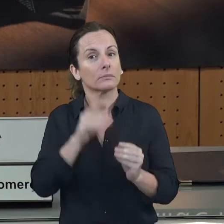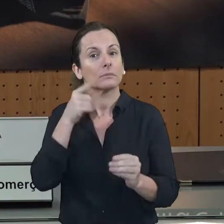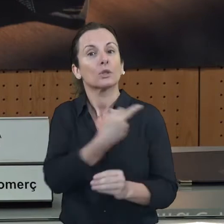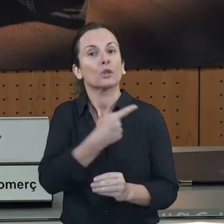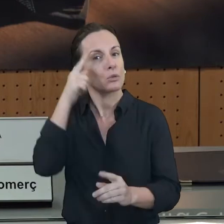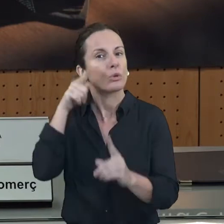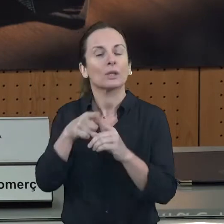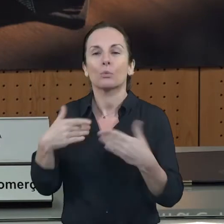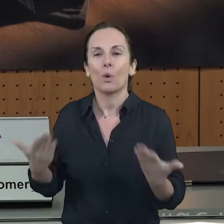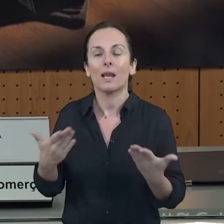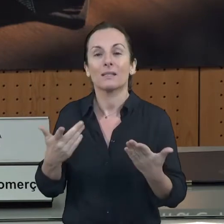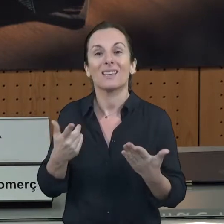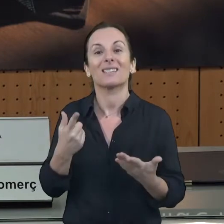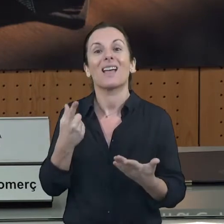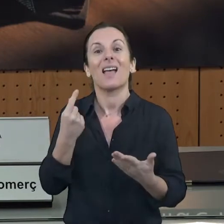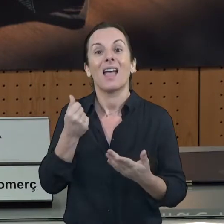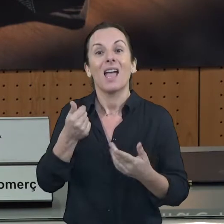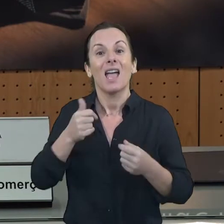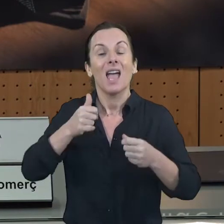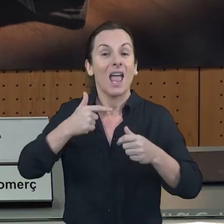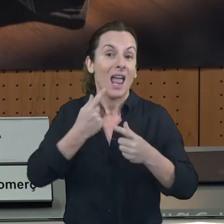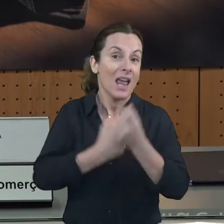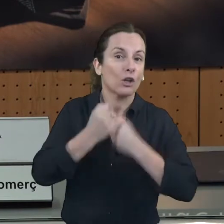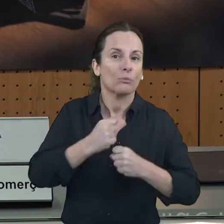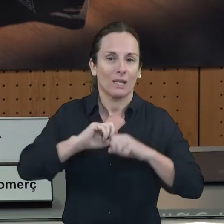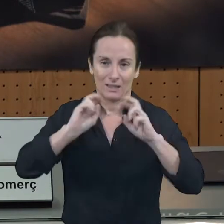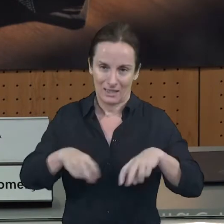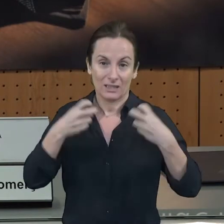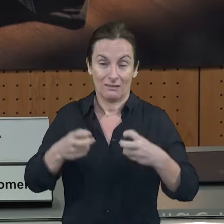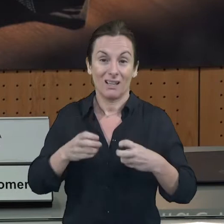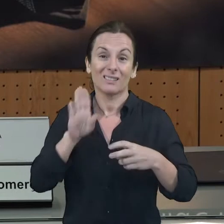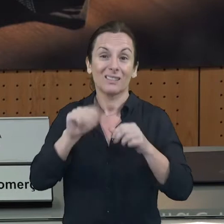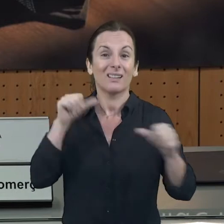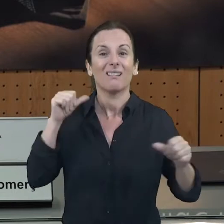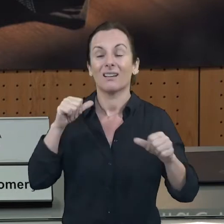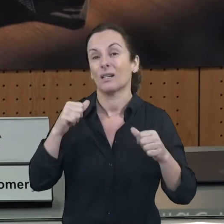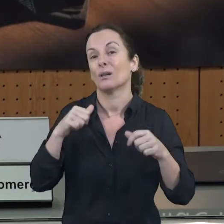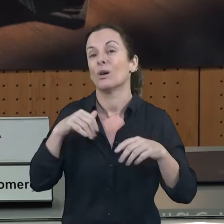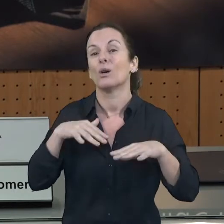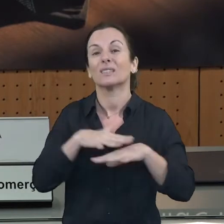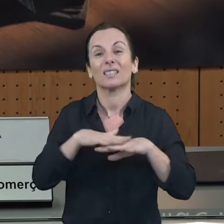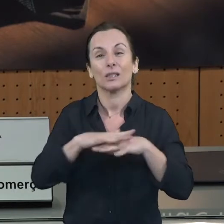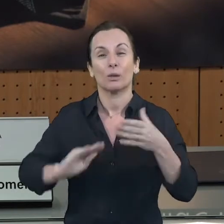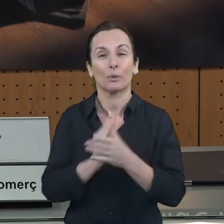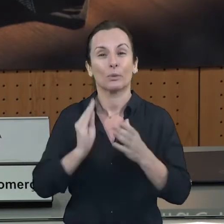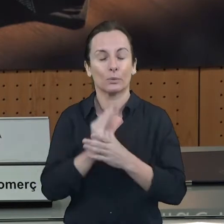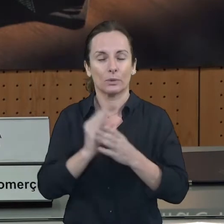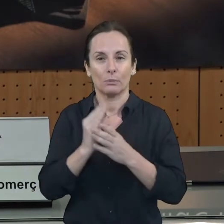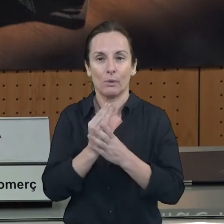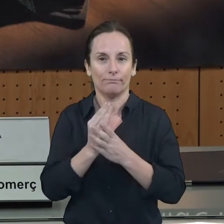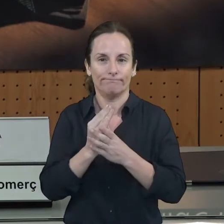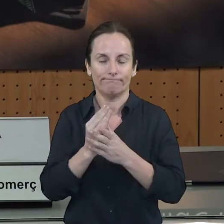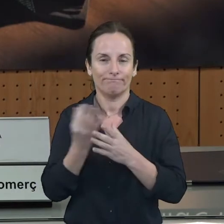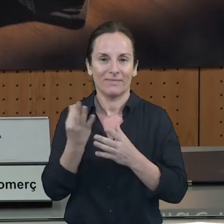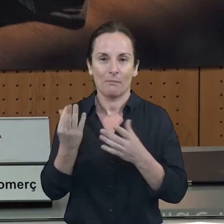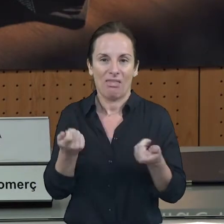productiu que s'ha vist obligat a tancar la paciència durant l'estat d'alarma o durant l'estat d'escovit i que inclús ha hagut d'adaptar-se a fórmules